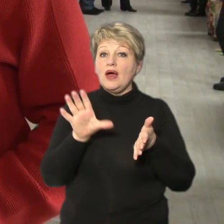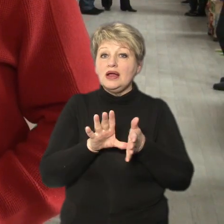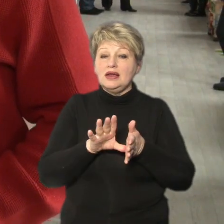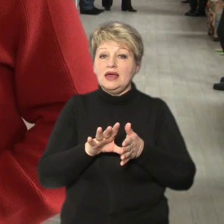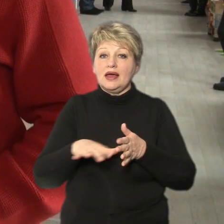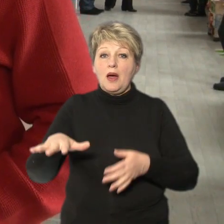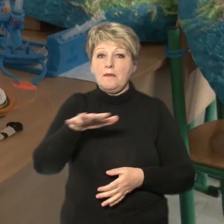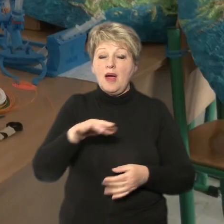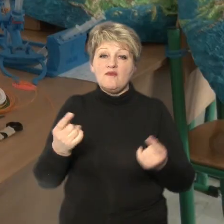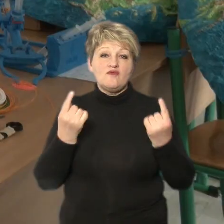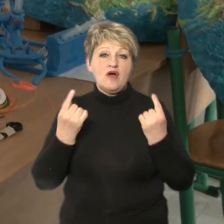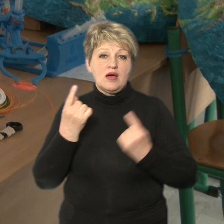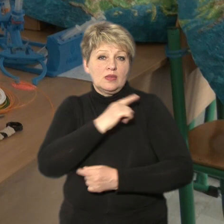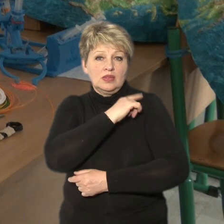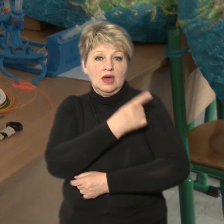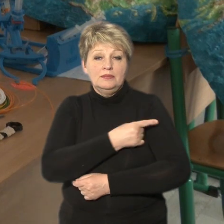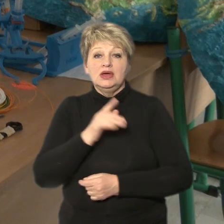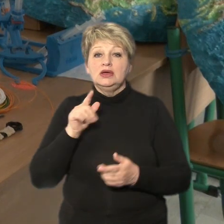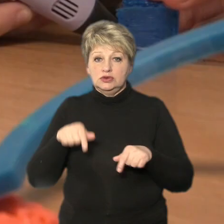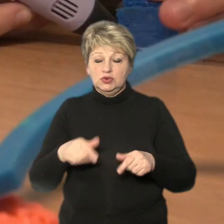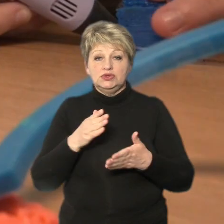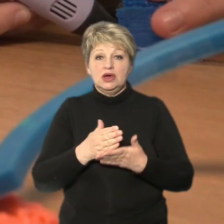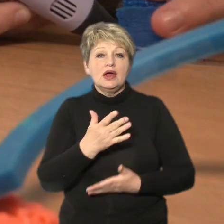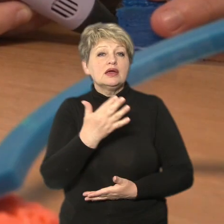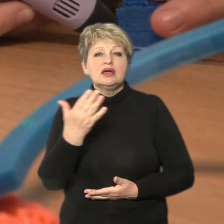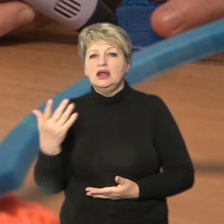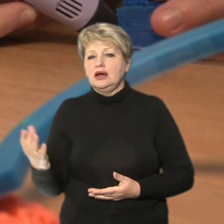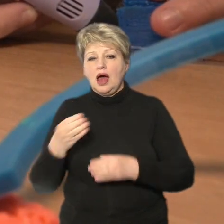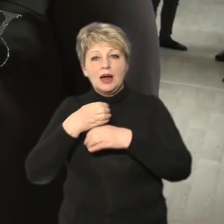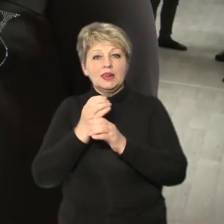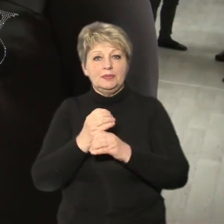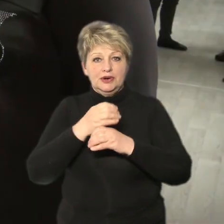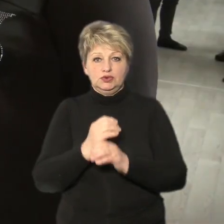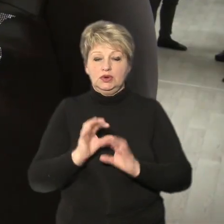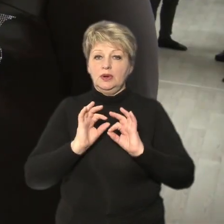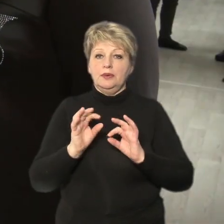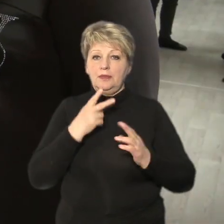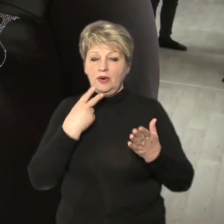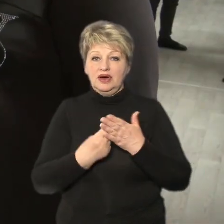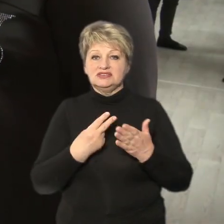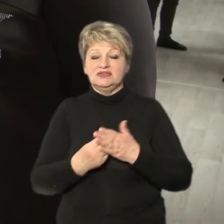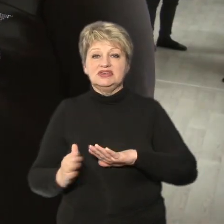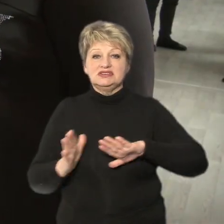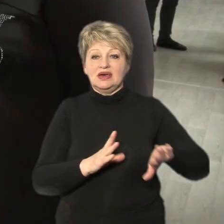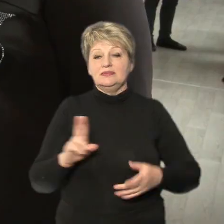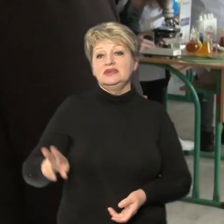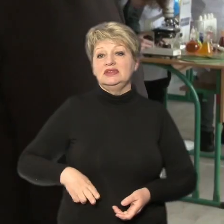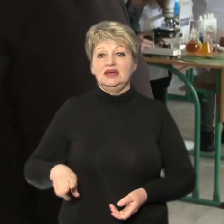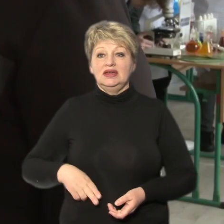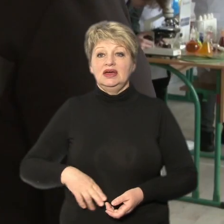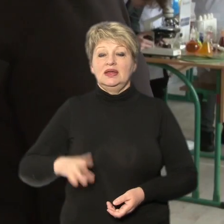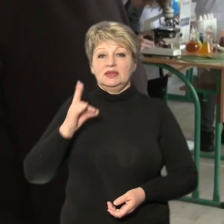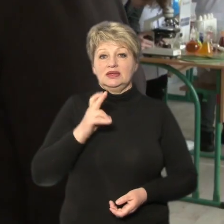поля великих напруженостей. Тут є кілька лабораторій, показує заступниця директора фізико-математичного ліцею Наталя Бобкова.